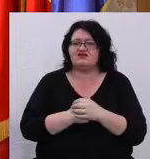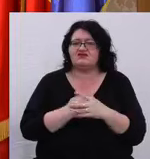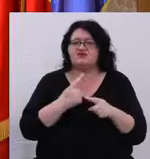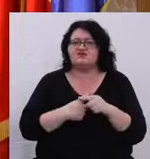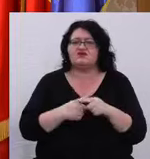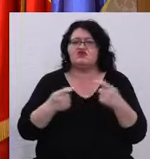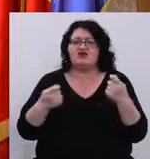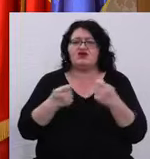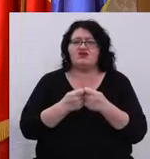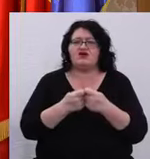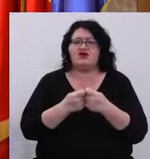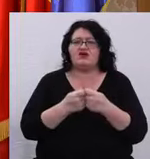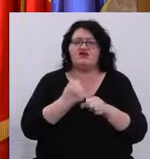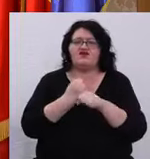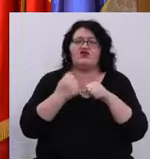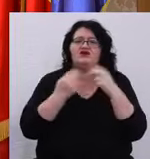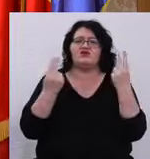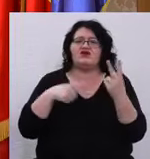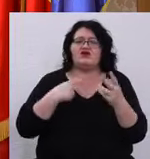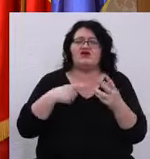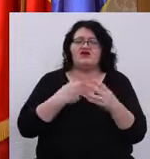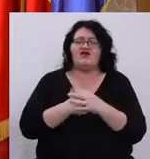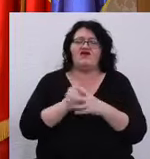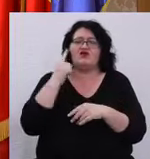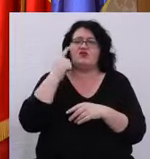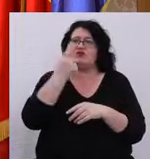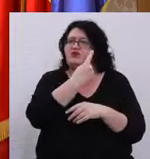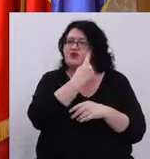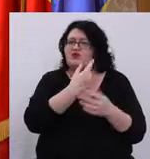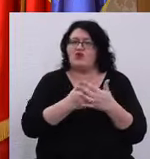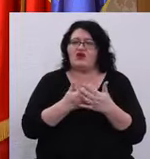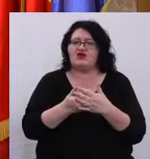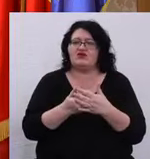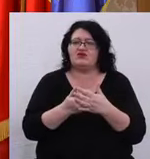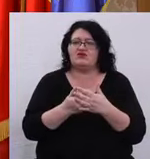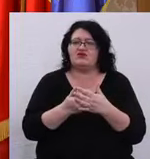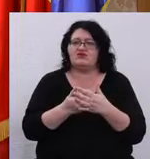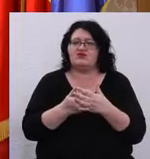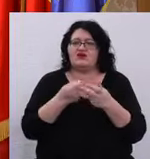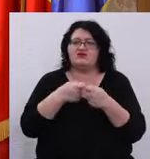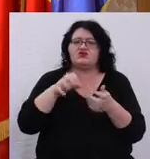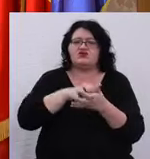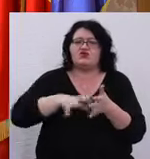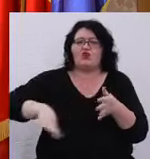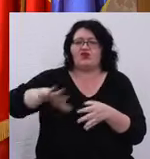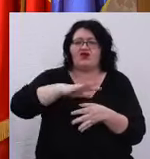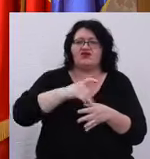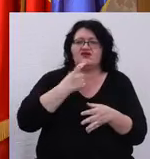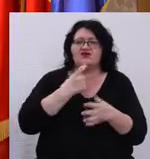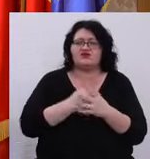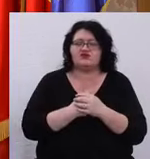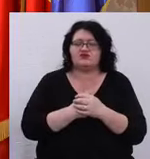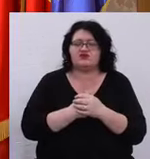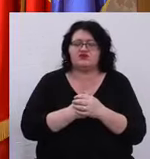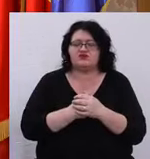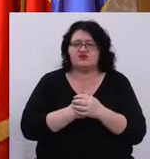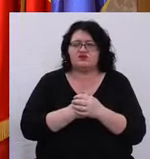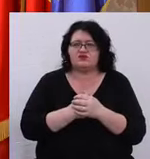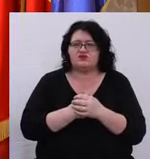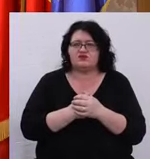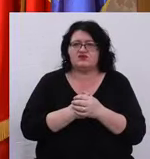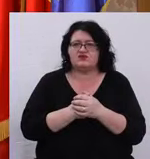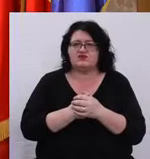echipament foarte important, va fi o premieră pentru, cel puțin pentru zona noastră, vom fi,